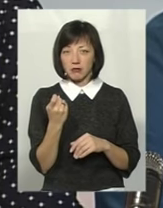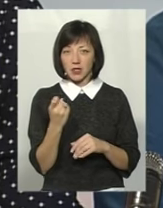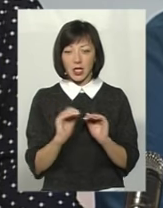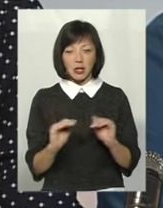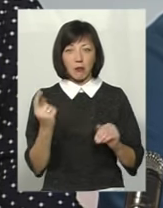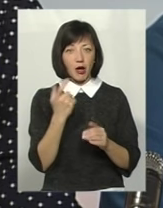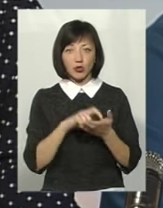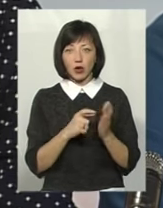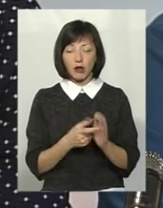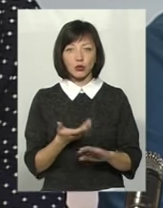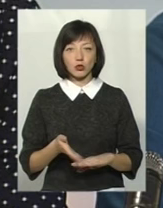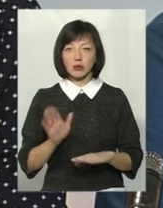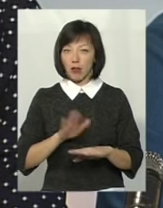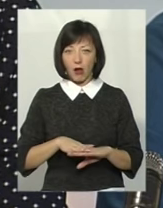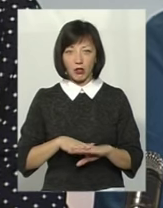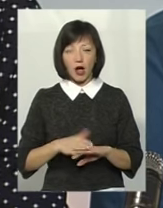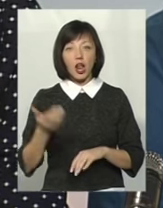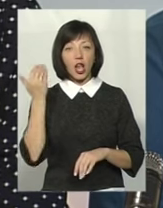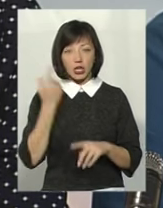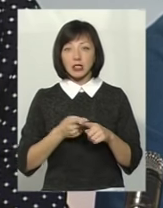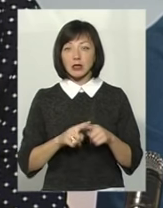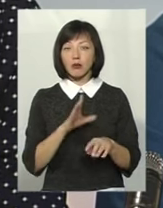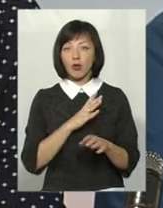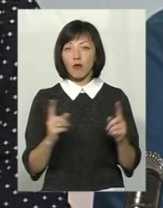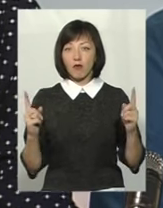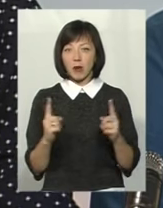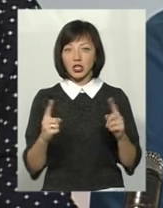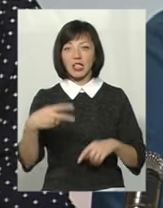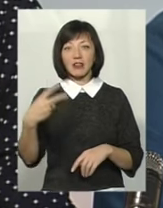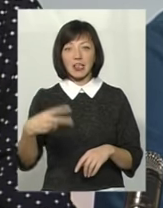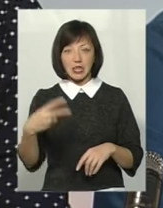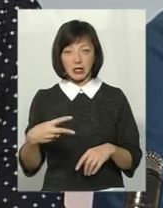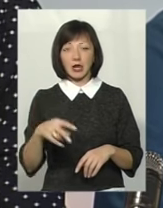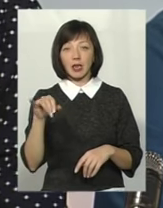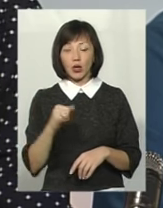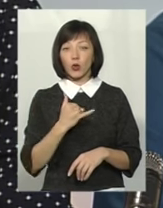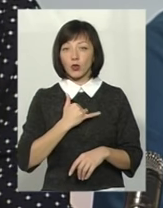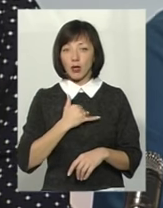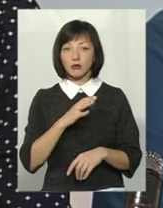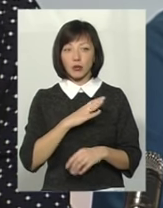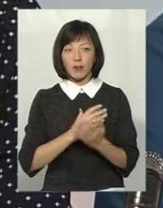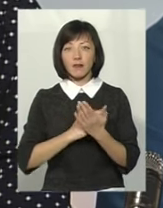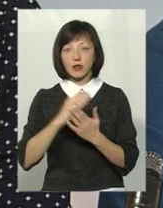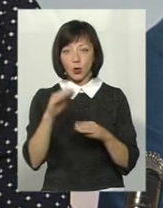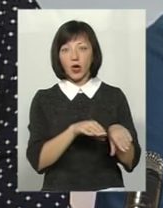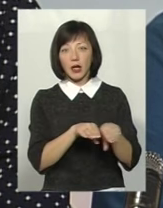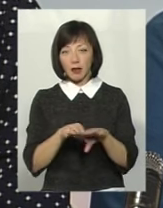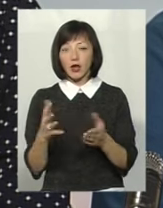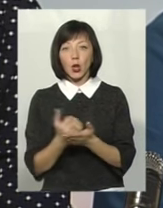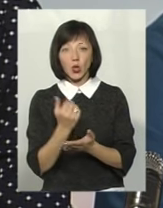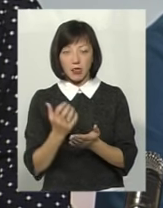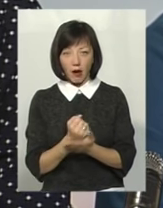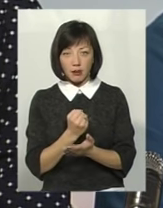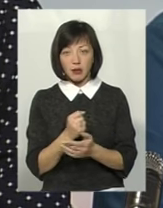першого класу дуже складно. Раніше це було тільки в межах 20 і в нас були високий рівень досягнення